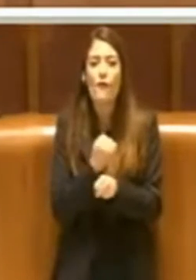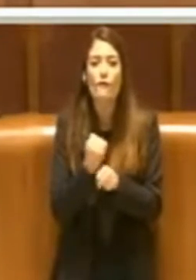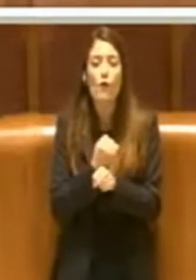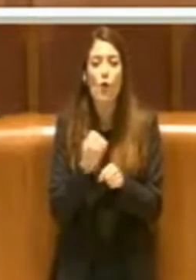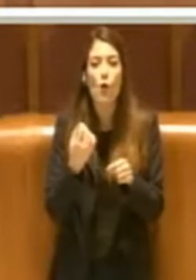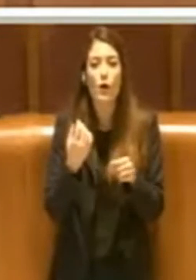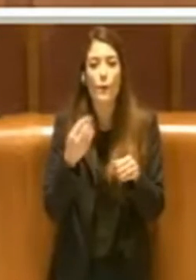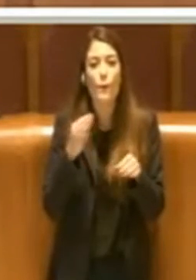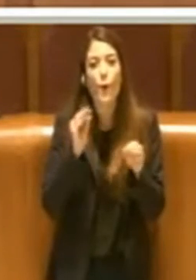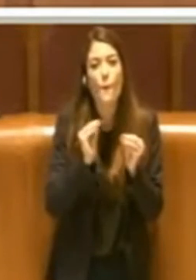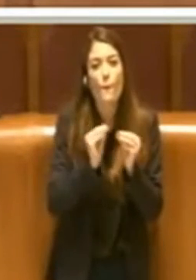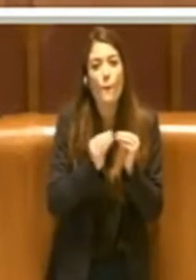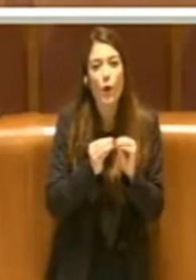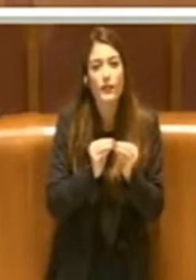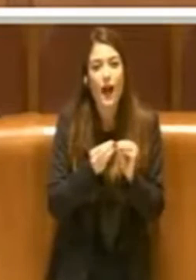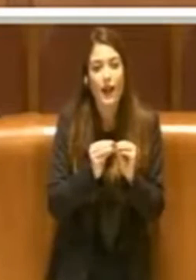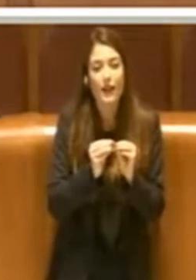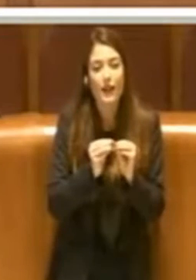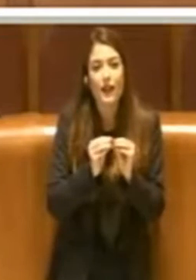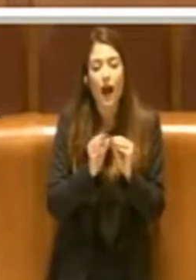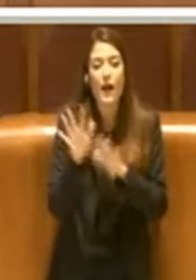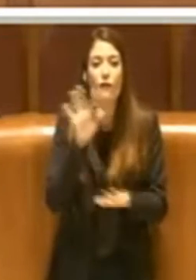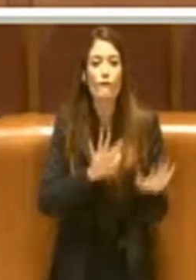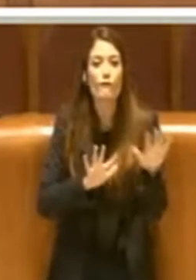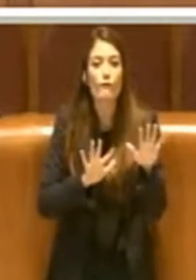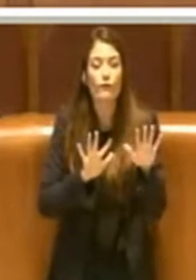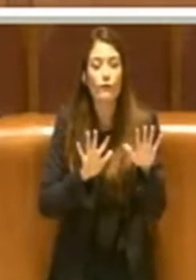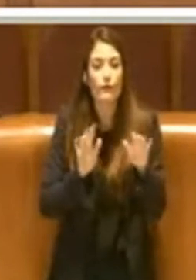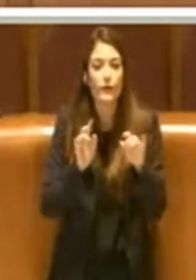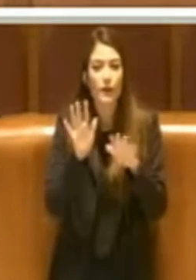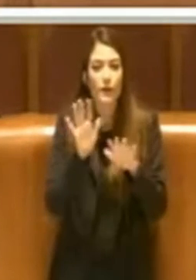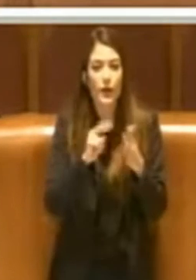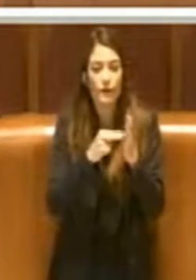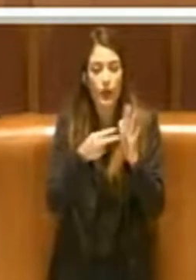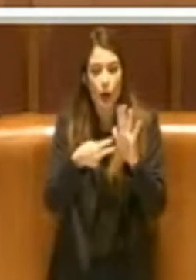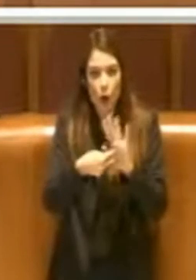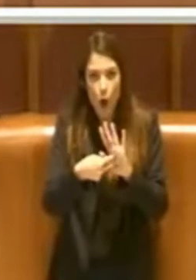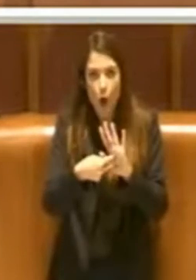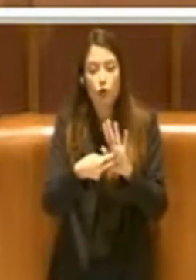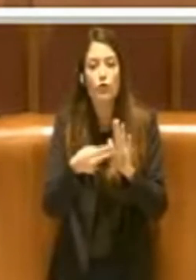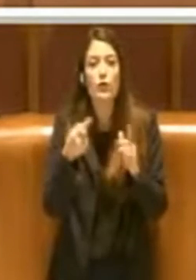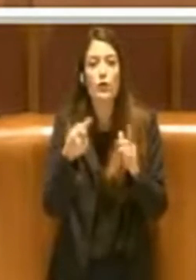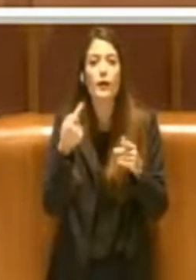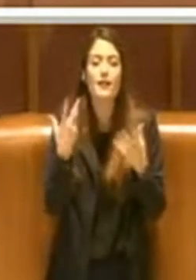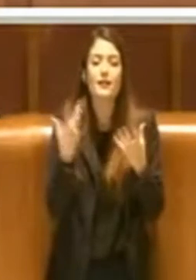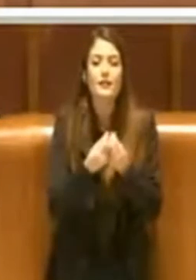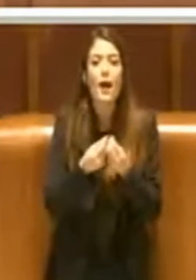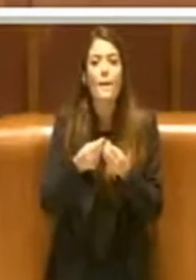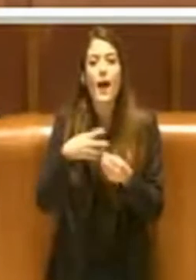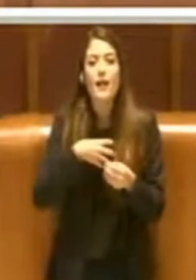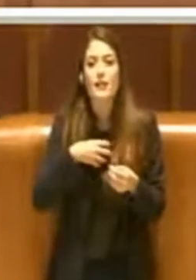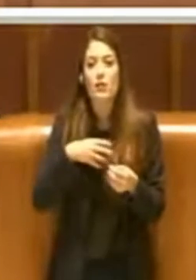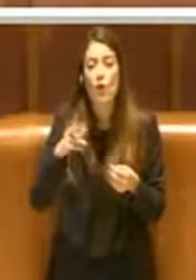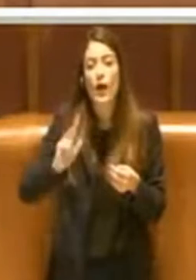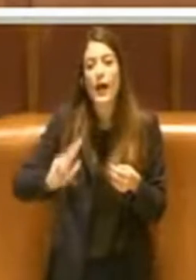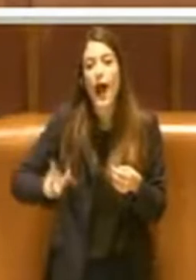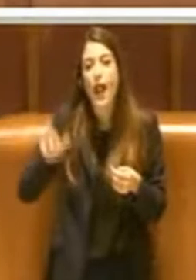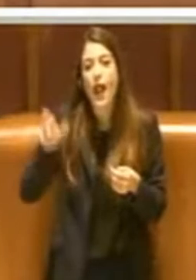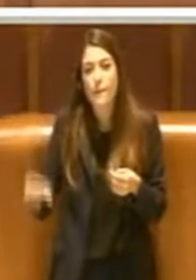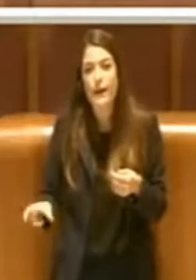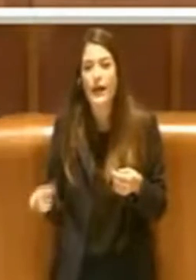modalità informatiche e tecnologiche con l'assessore calabrese che vedo qui, con